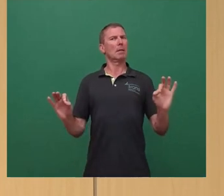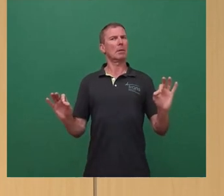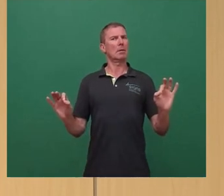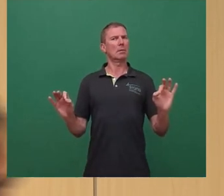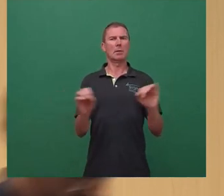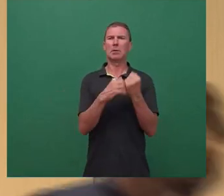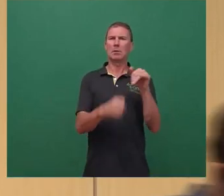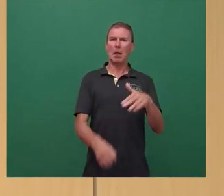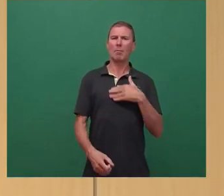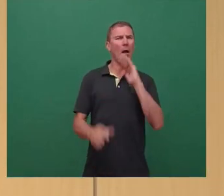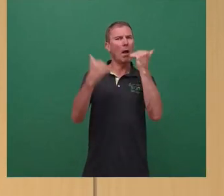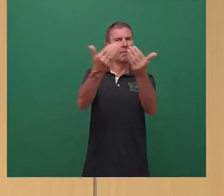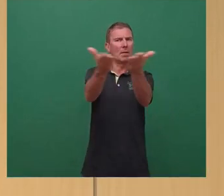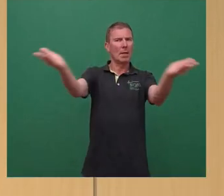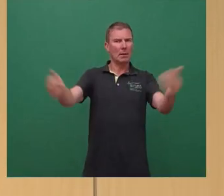Dresden. Vielen Dank.